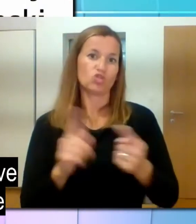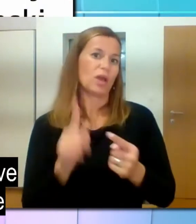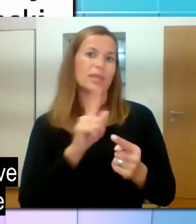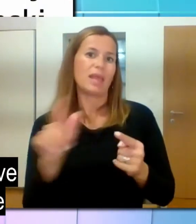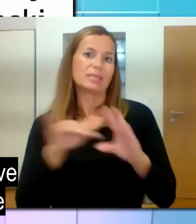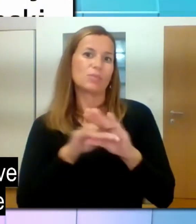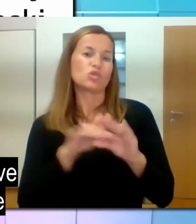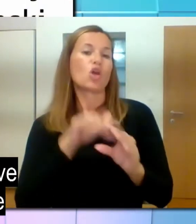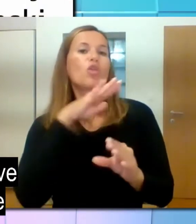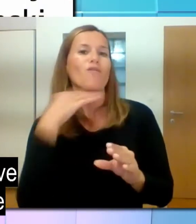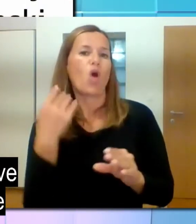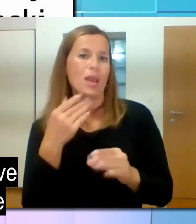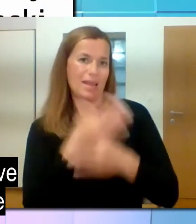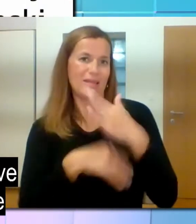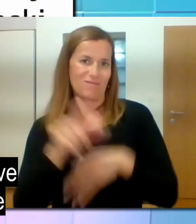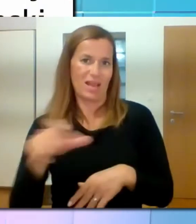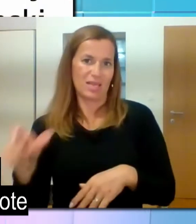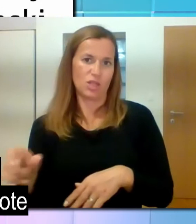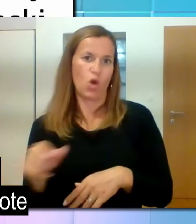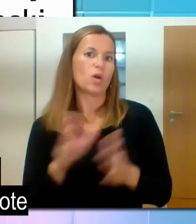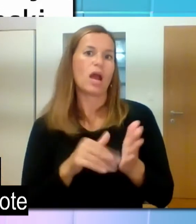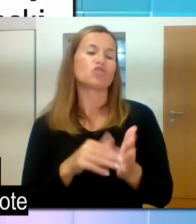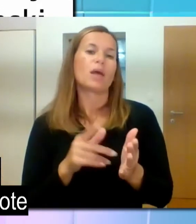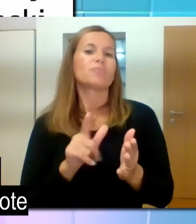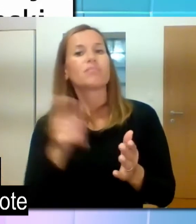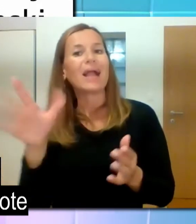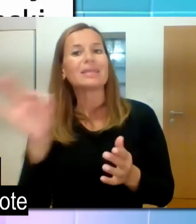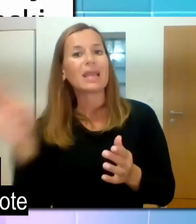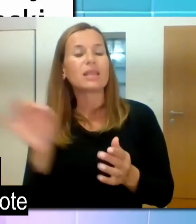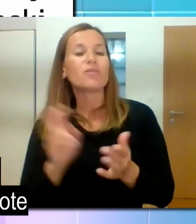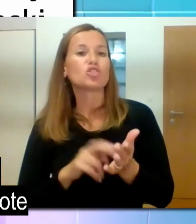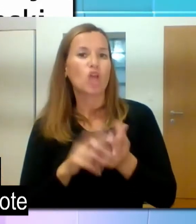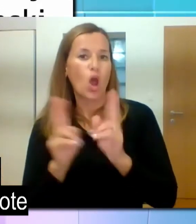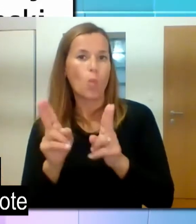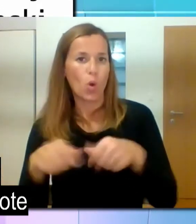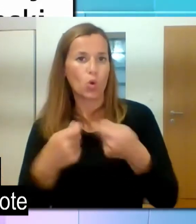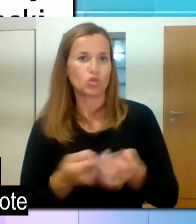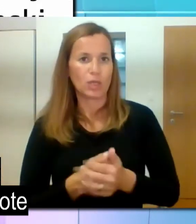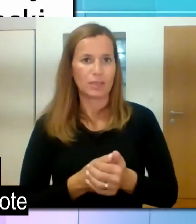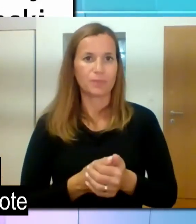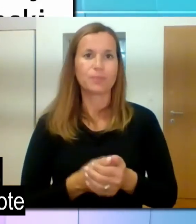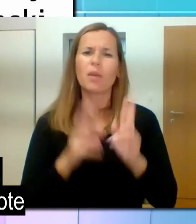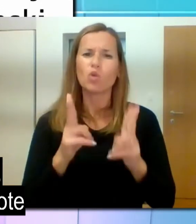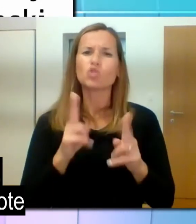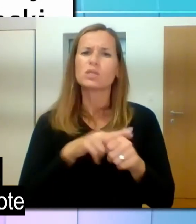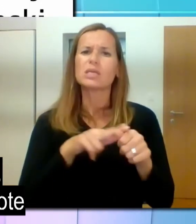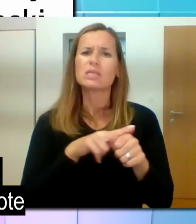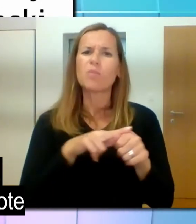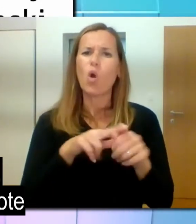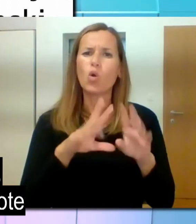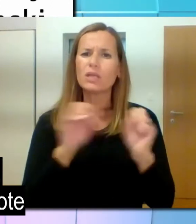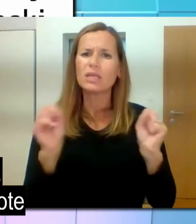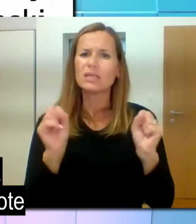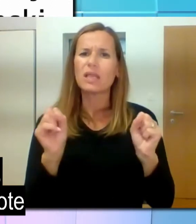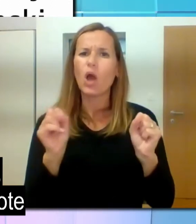izpolnitve kvote pa v celoti ali delno je za poslitvijo invalida, z nadomestno izpolnitvijo kvote ali s